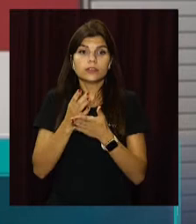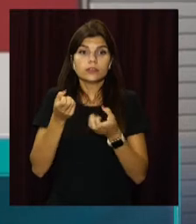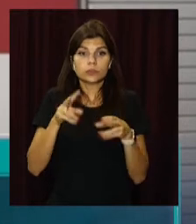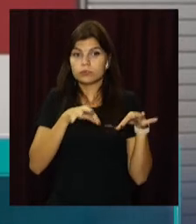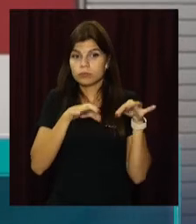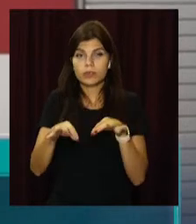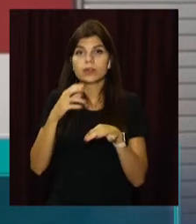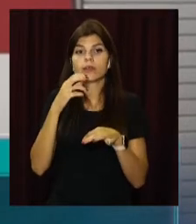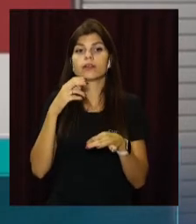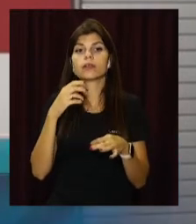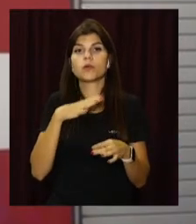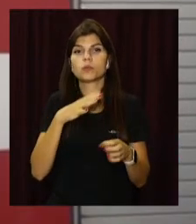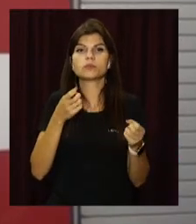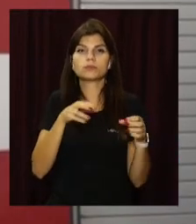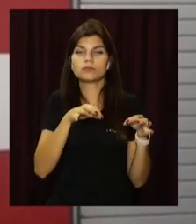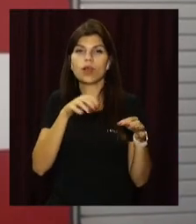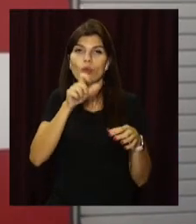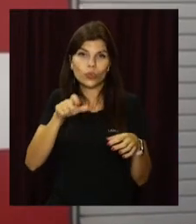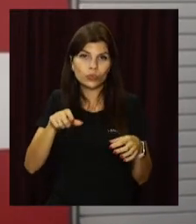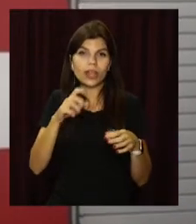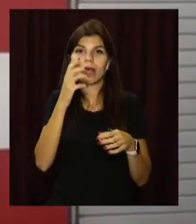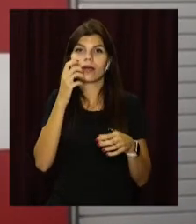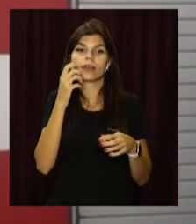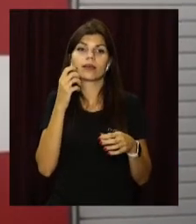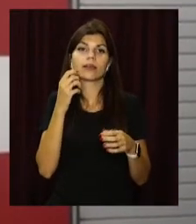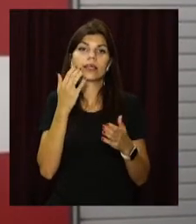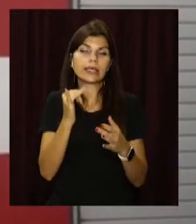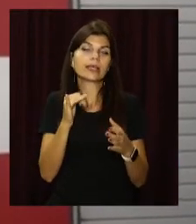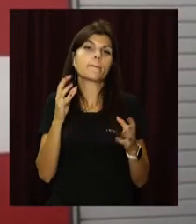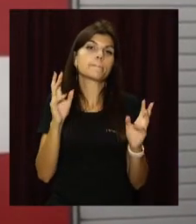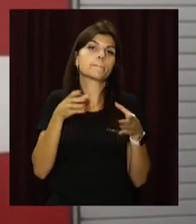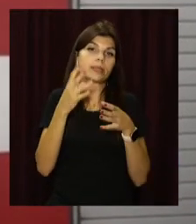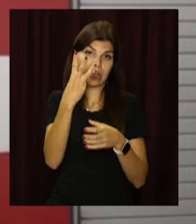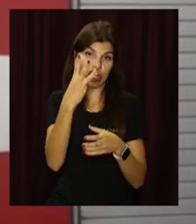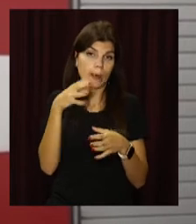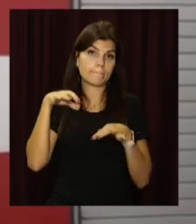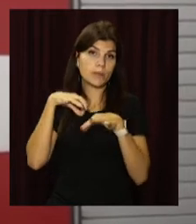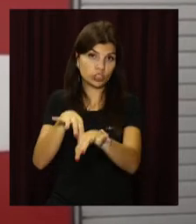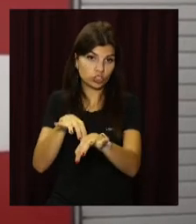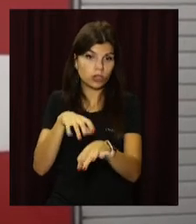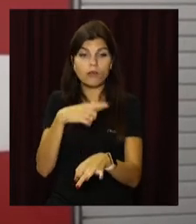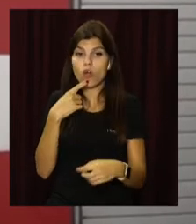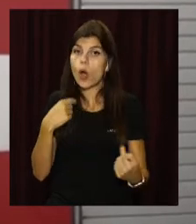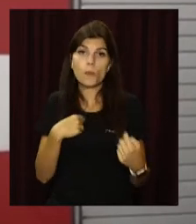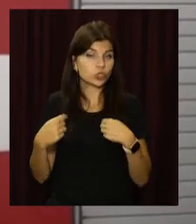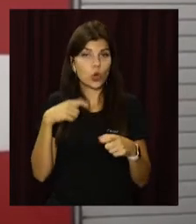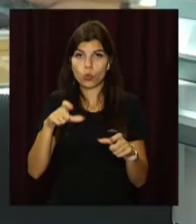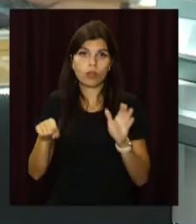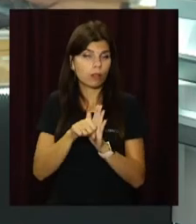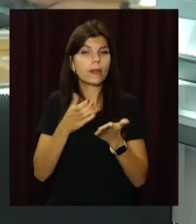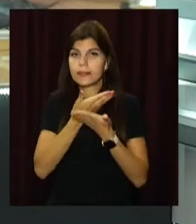працювало дві ланки ГДЗ та залучено три одиниці пожежно-рятувальної техніки. Загаліби, хто постраждалих немає.